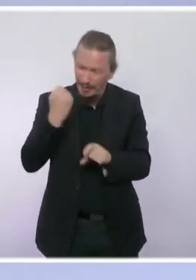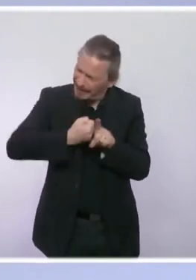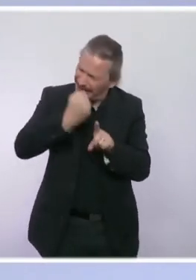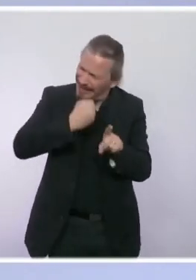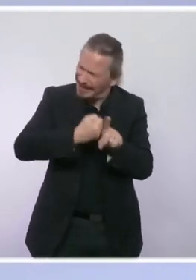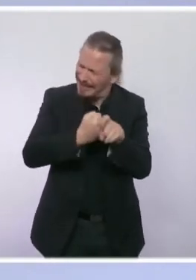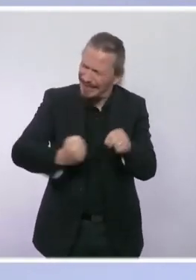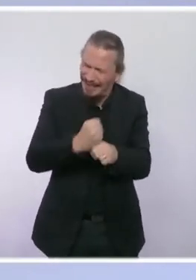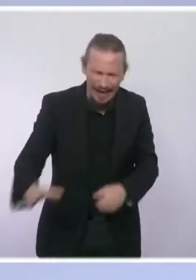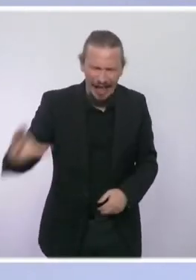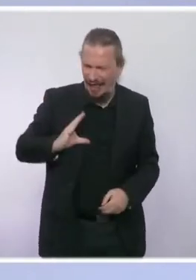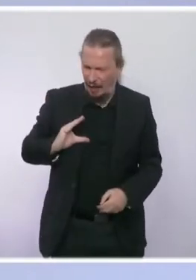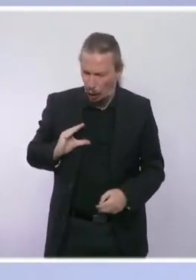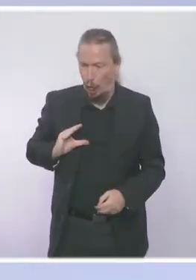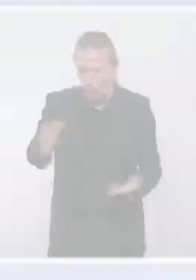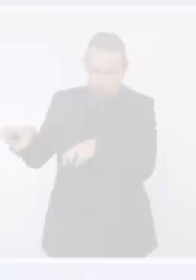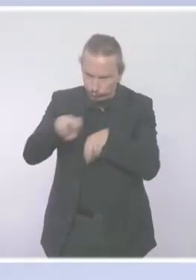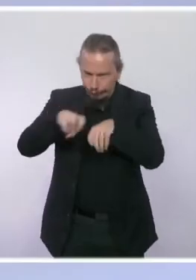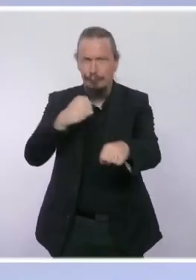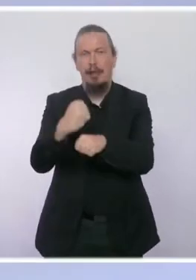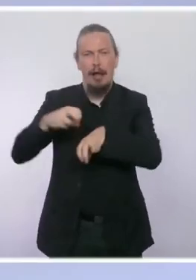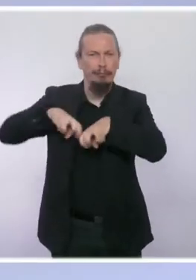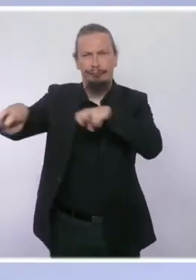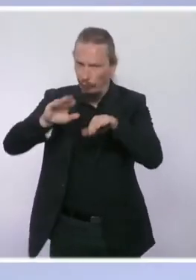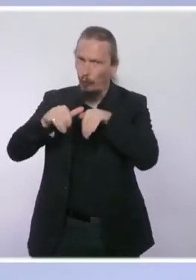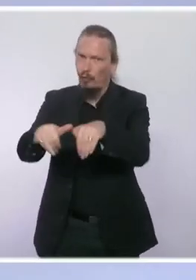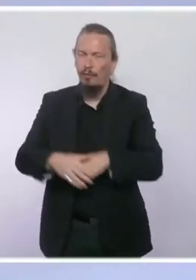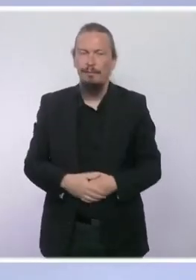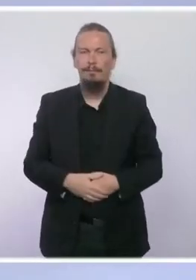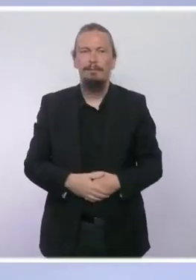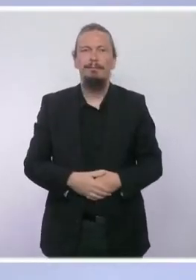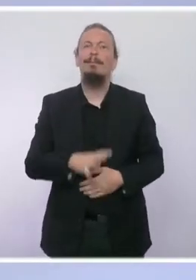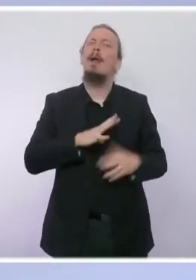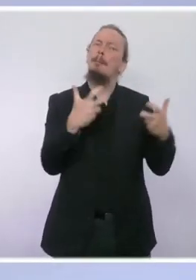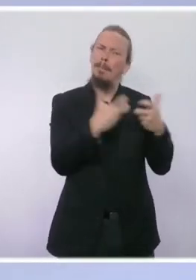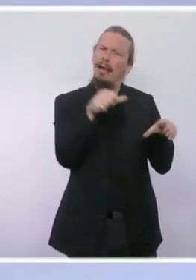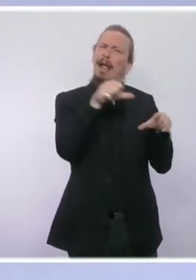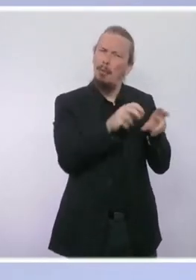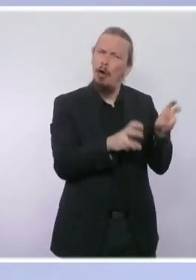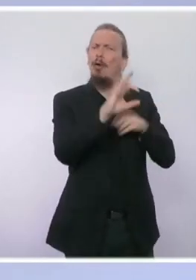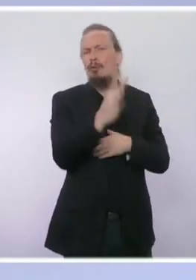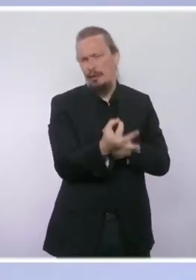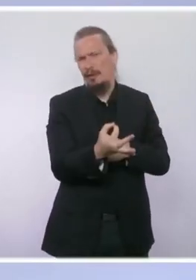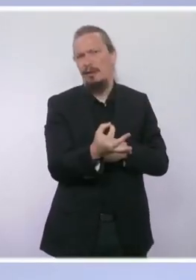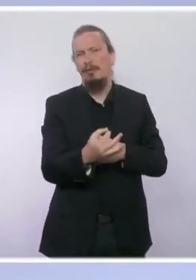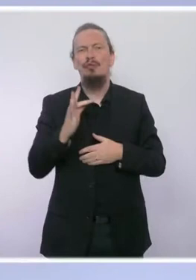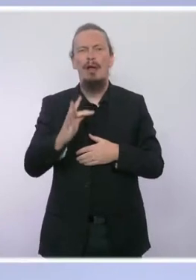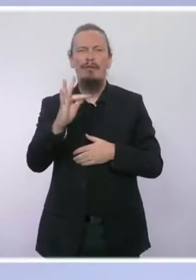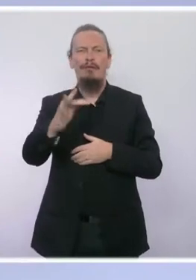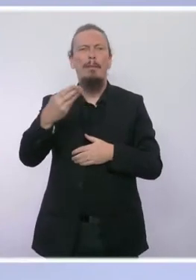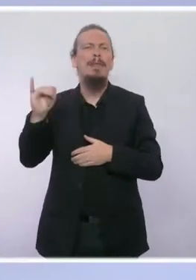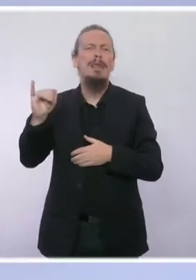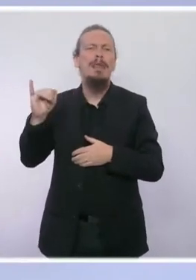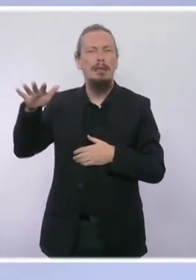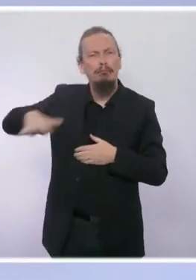un salaire qui ne leur permet pas toujours de boucler leur fin de mois. Il y a cette hausse des prix du carburant dont le FMI et